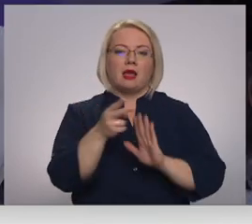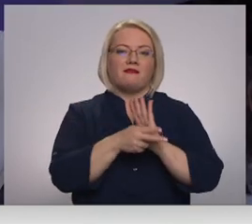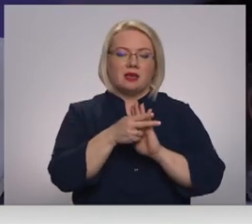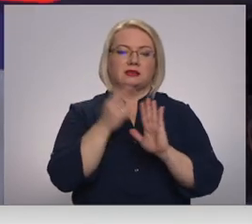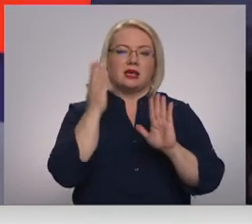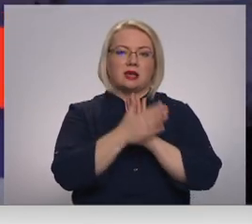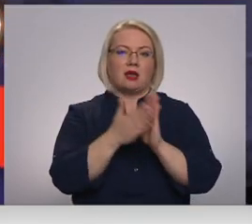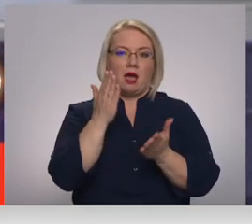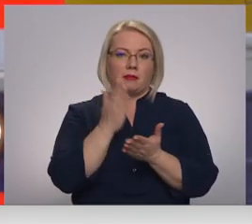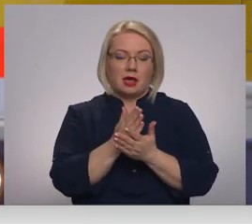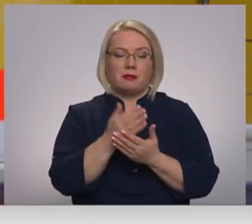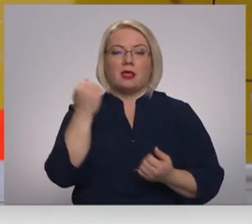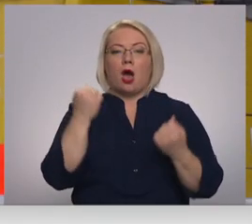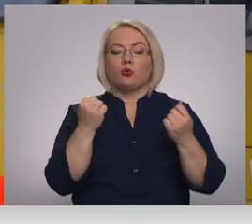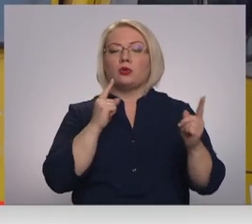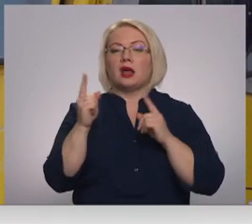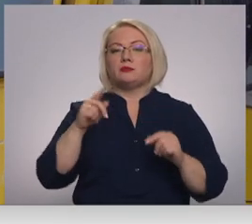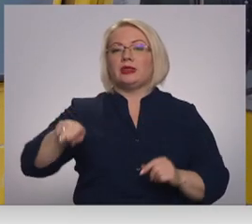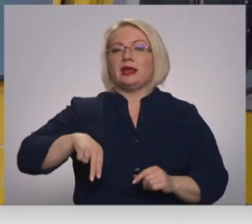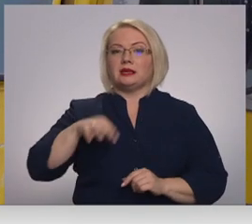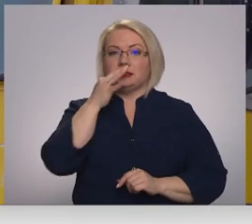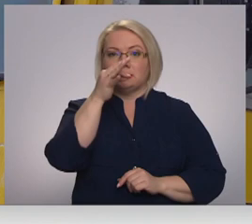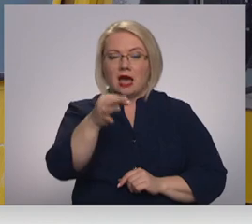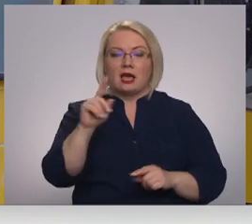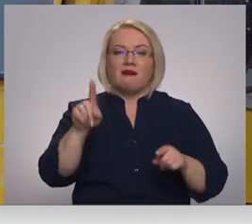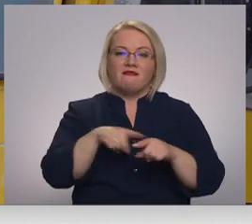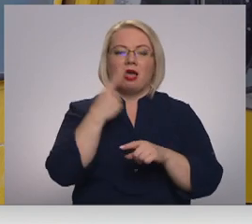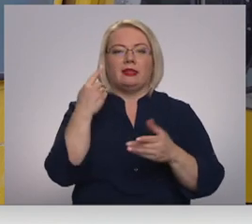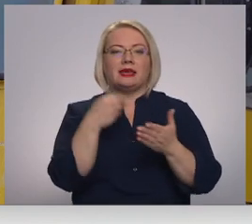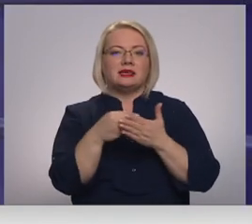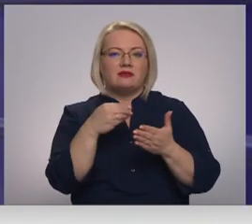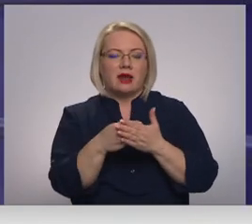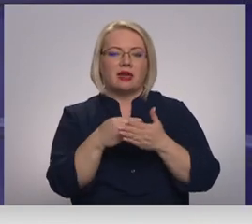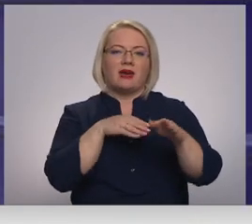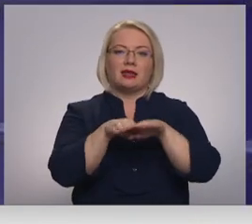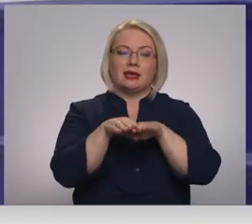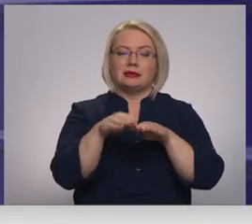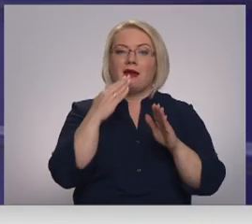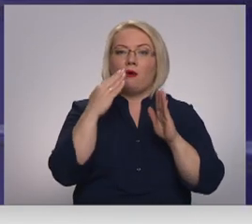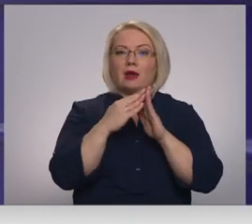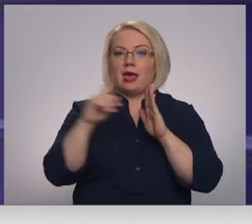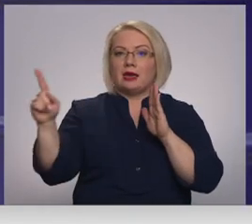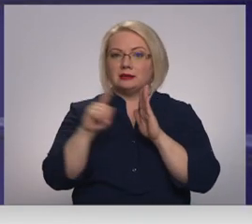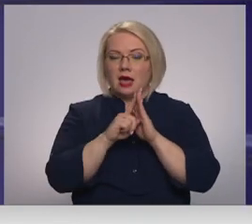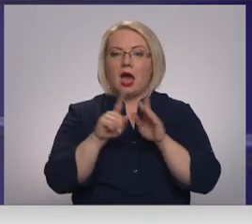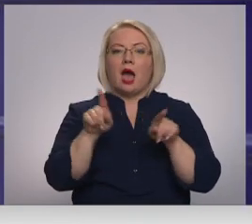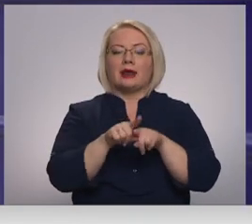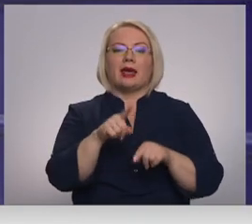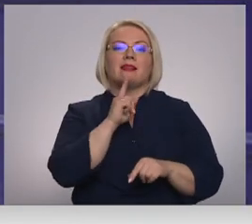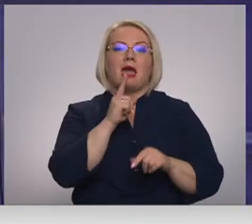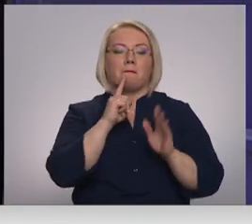Tikmēr autotransporta dirksijā norāda, ka vēl tiekot izvērtēts vai līdzīgi kaus rēzekni arī uz Liepāju